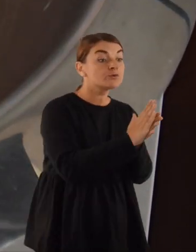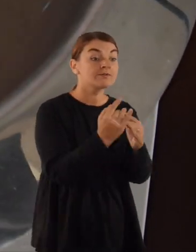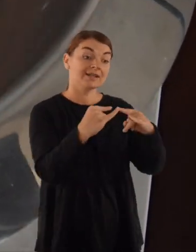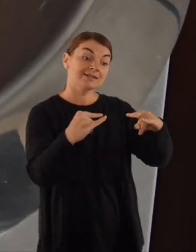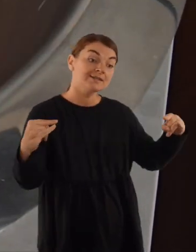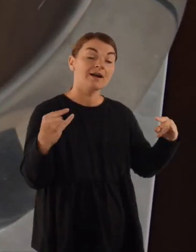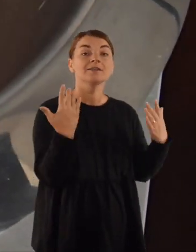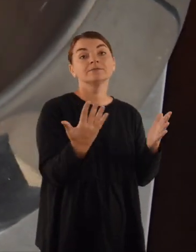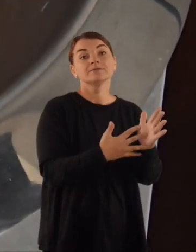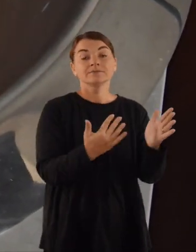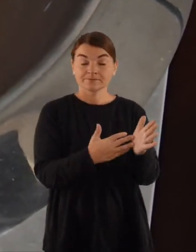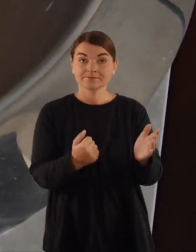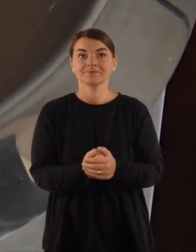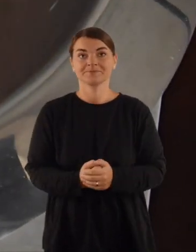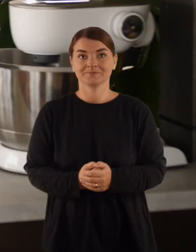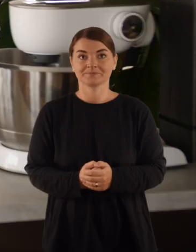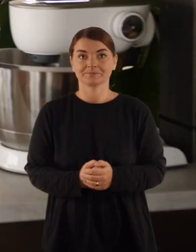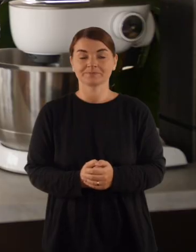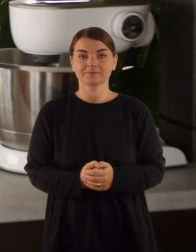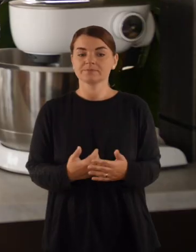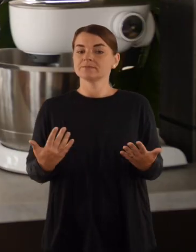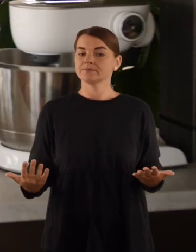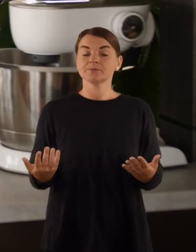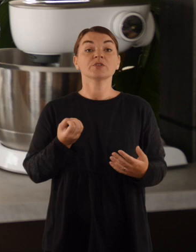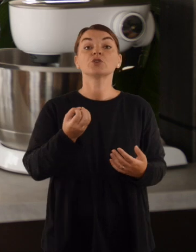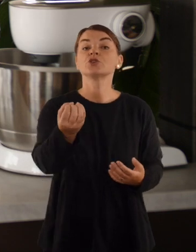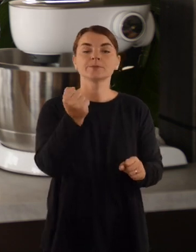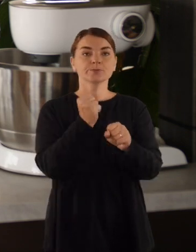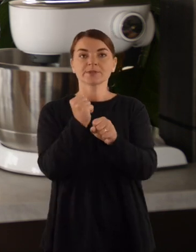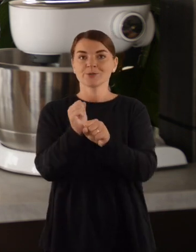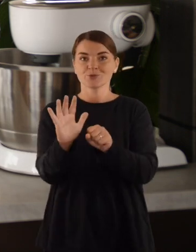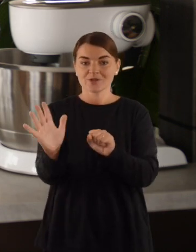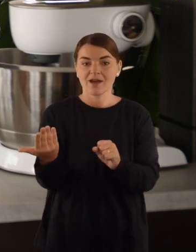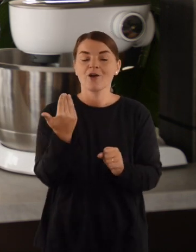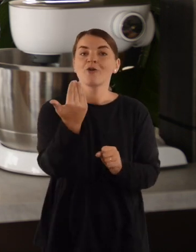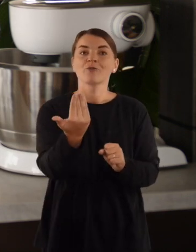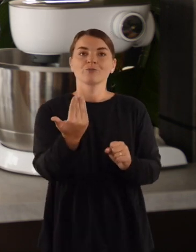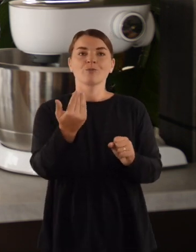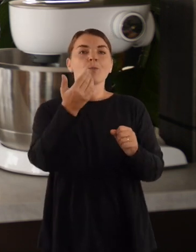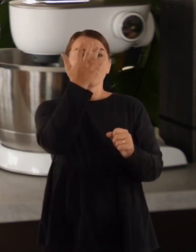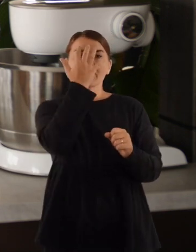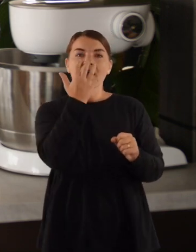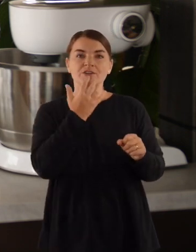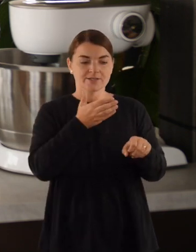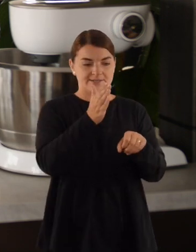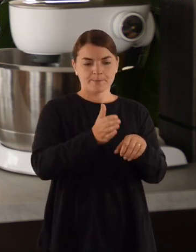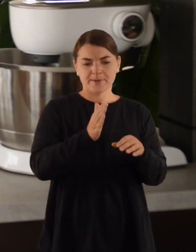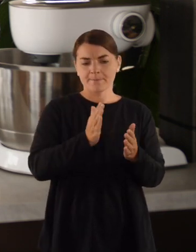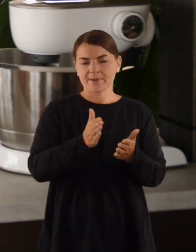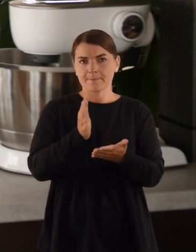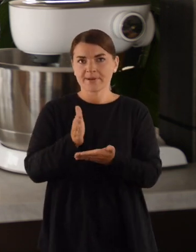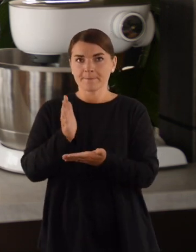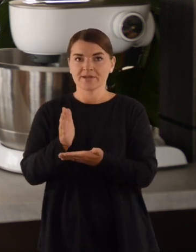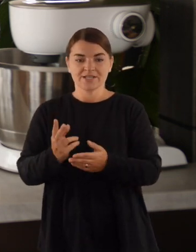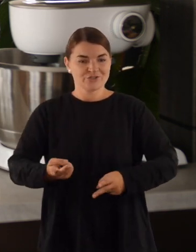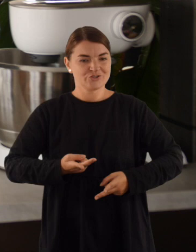darbo stalą ir tęsia patiekalo gamybą toliau. Taigi, ką aš noriu dar padaryti, tai truputėlį pasmulkinti savo turimas braškės. Labai